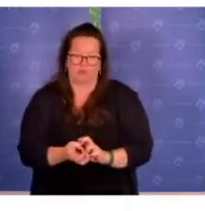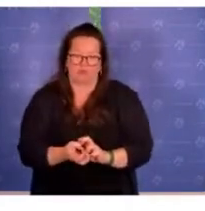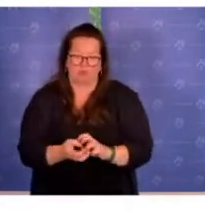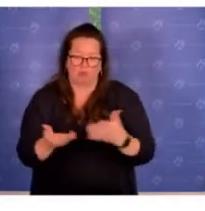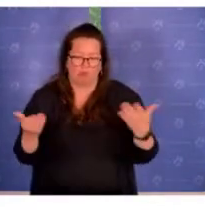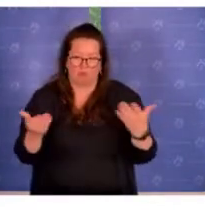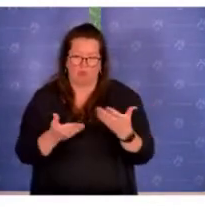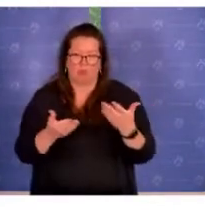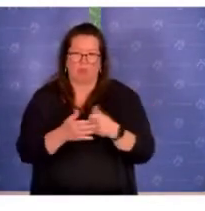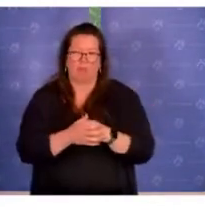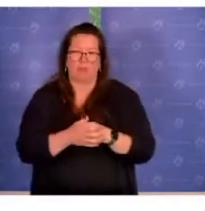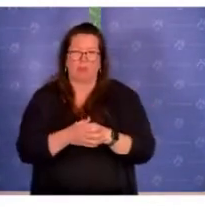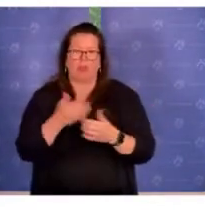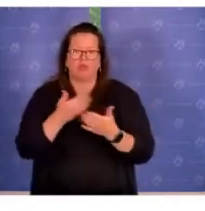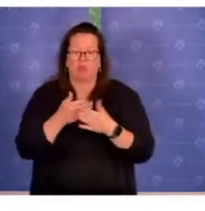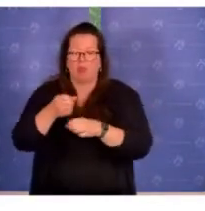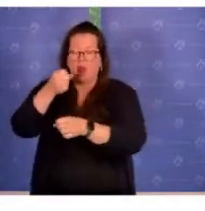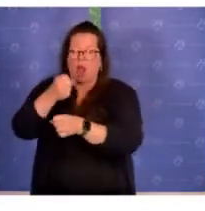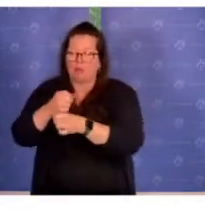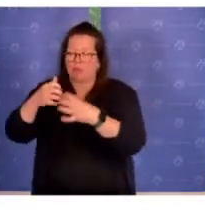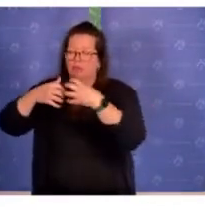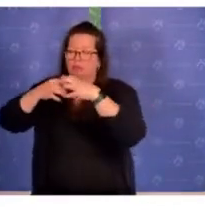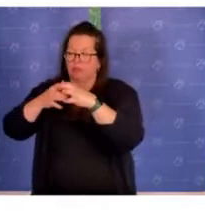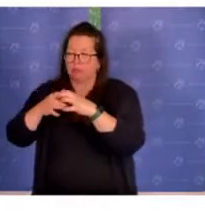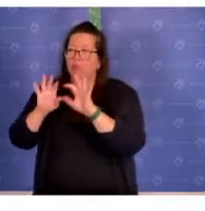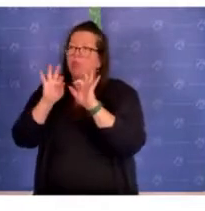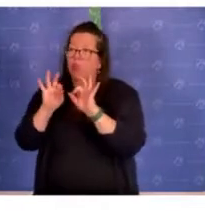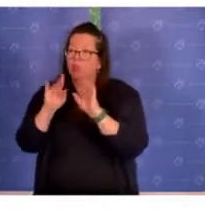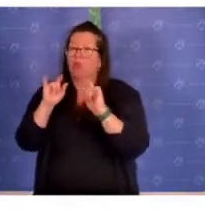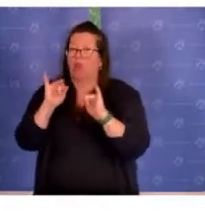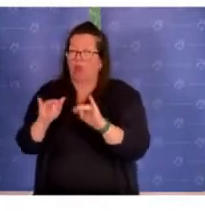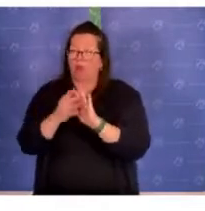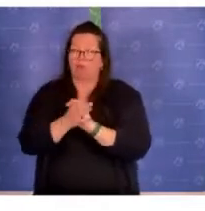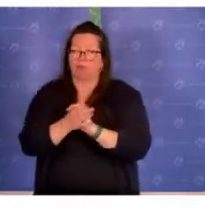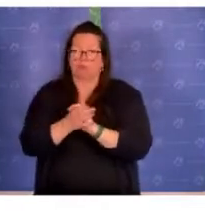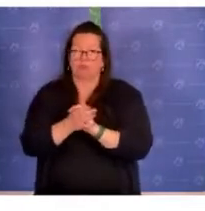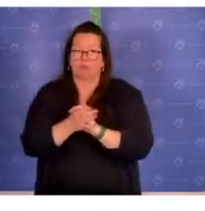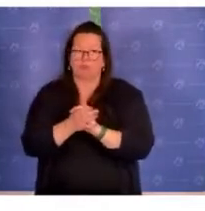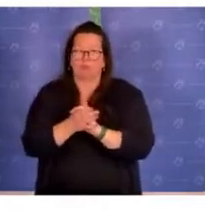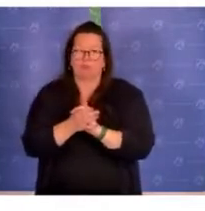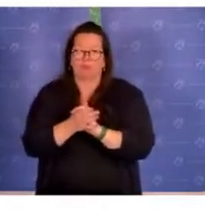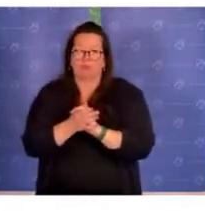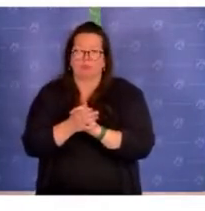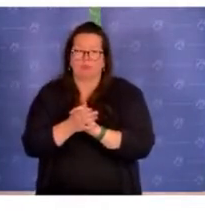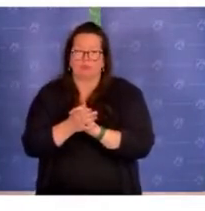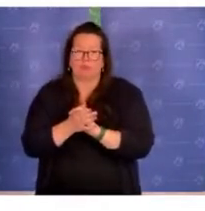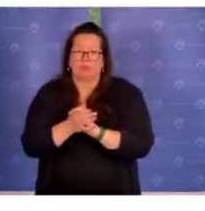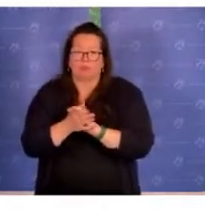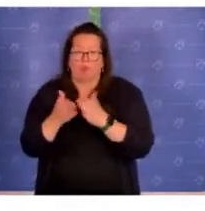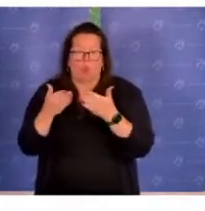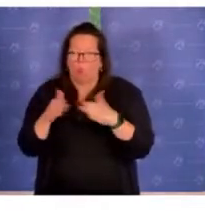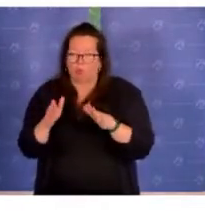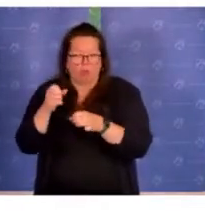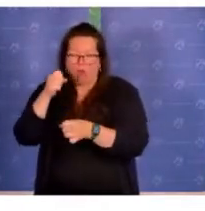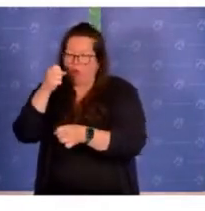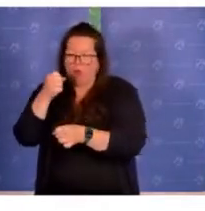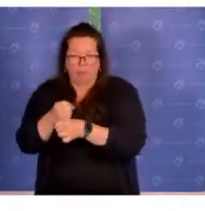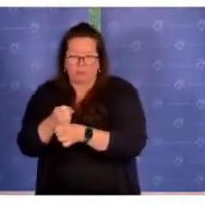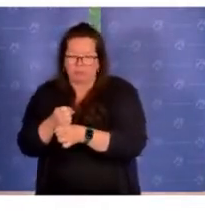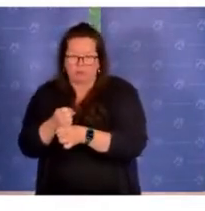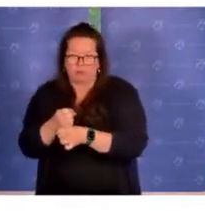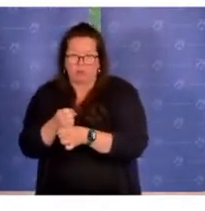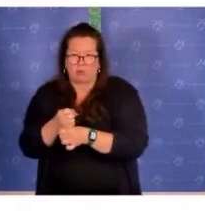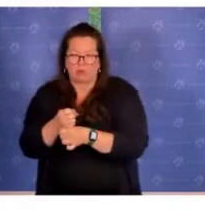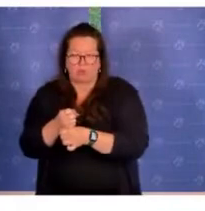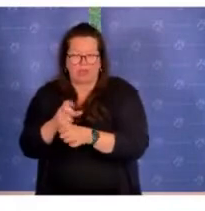kann natürlich immer sagen, ein Amt zu schaffen ist an sich schon mal gut. Das würde ich auch nie unterschätzen, weil ohne ein Amt ist ein Thema nicht